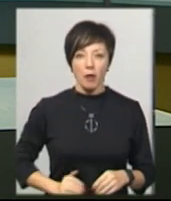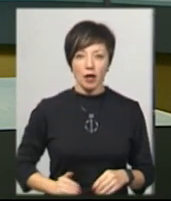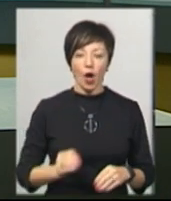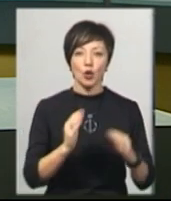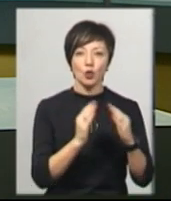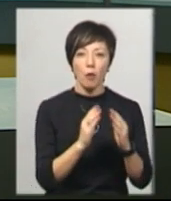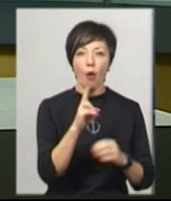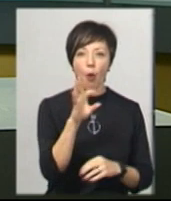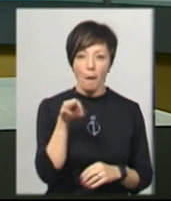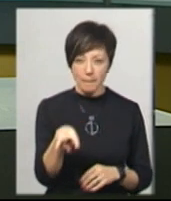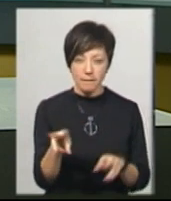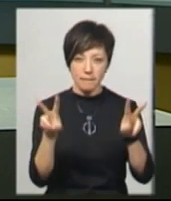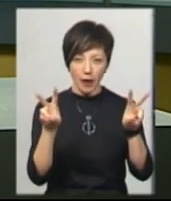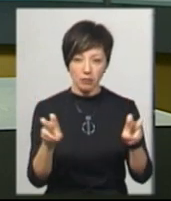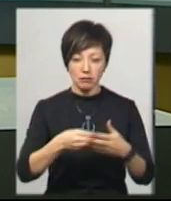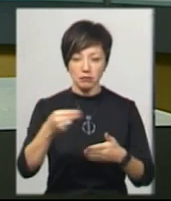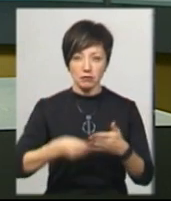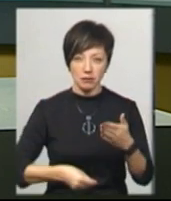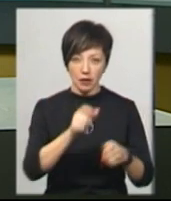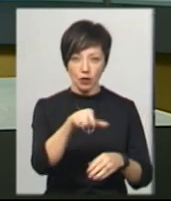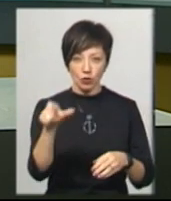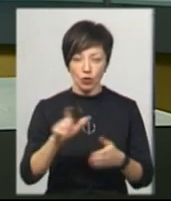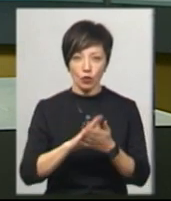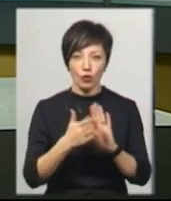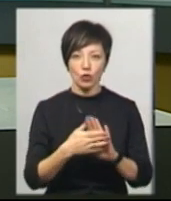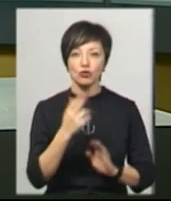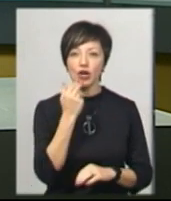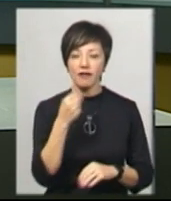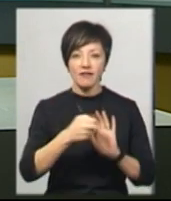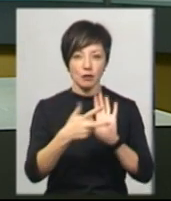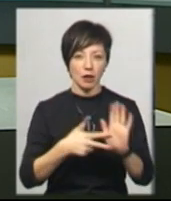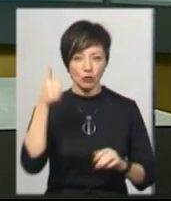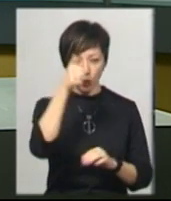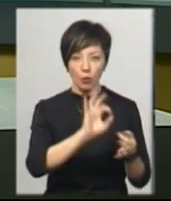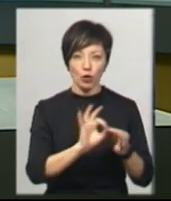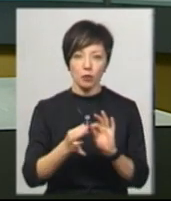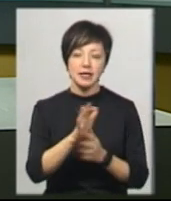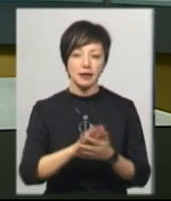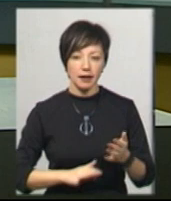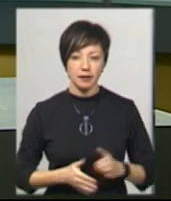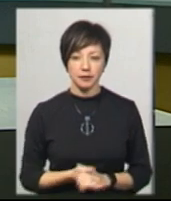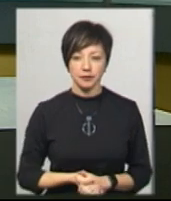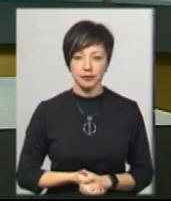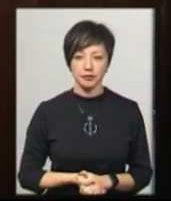Домком, з якою мешканці уклали угоду у червні 2018 року. Подробиці далі у сюжеті.